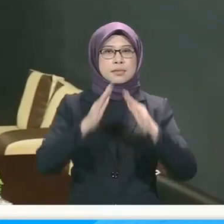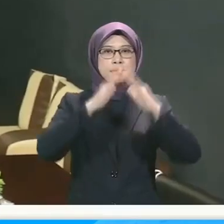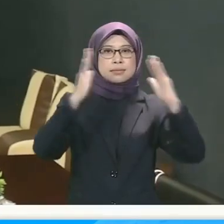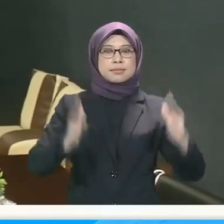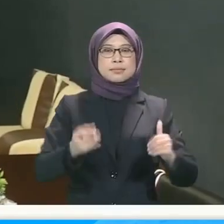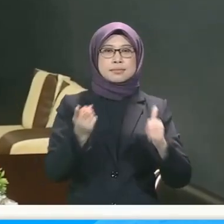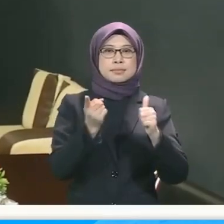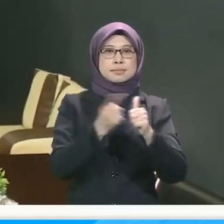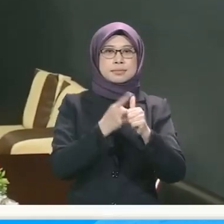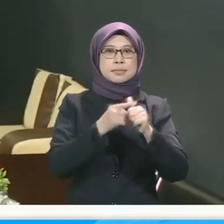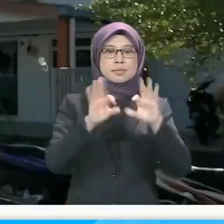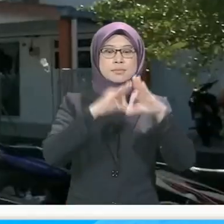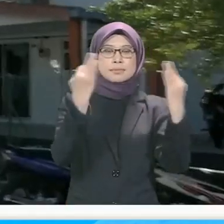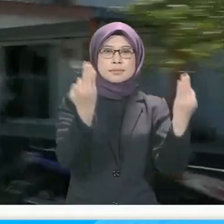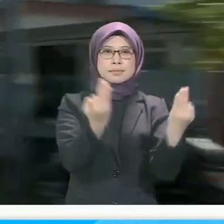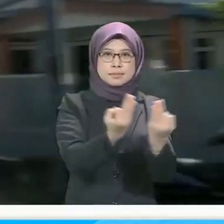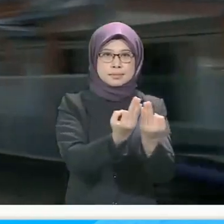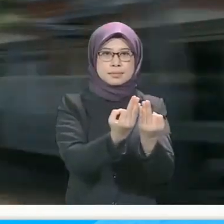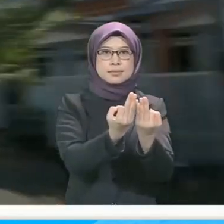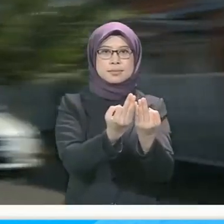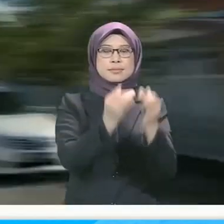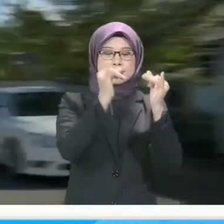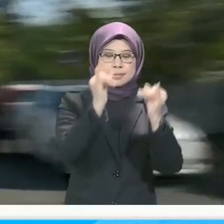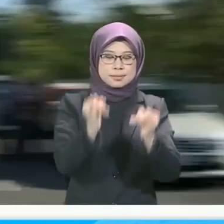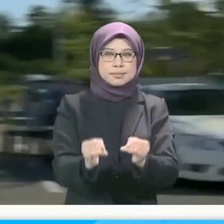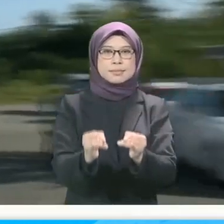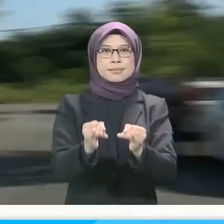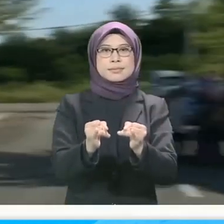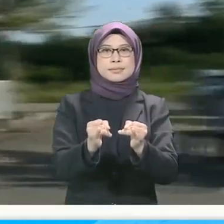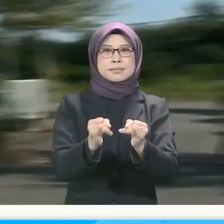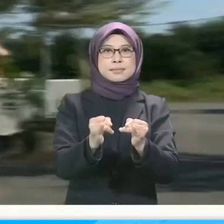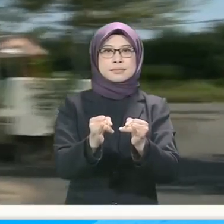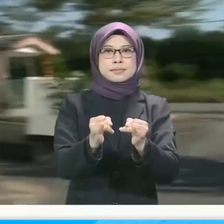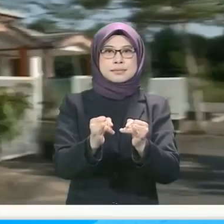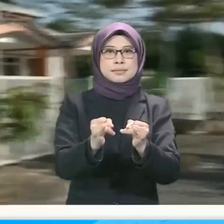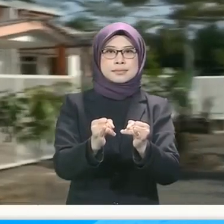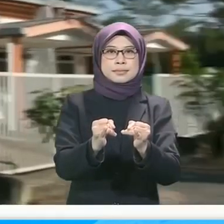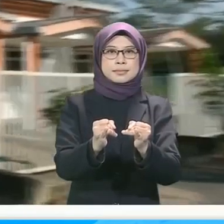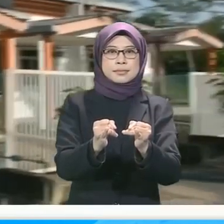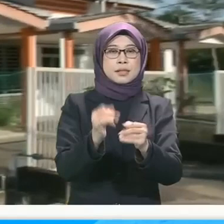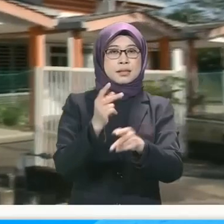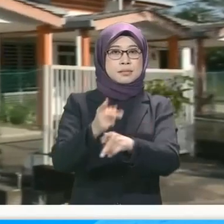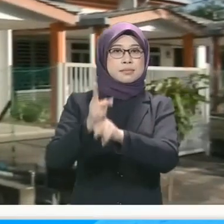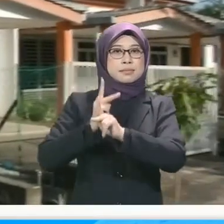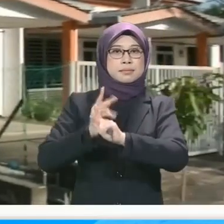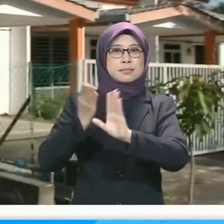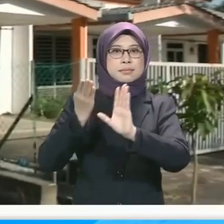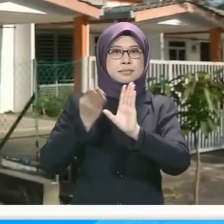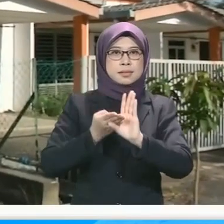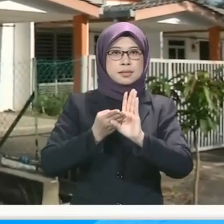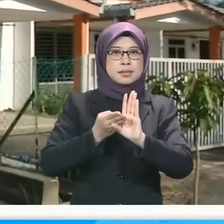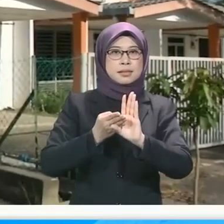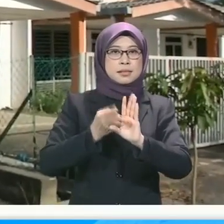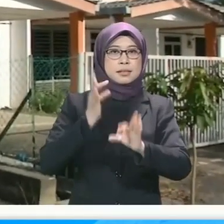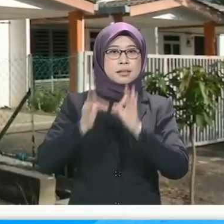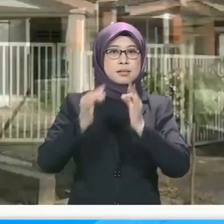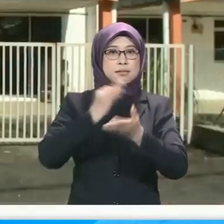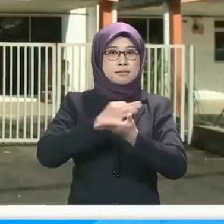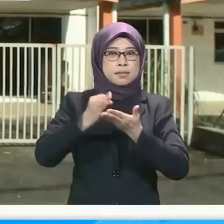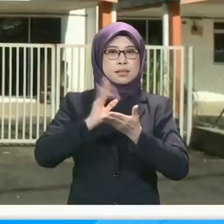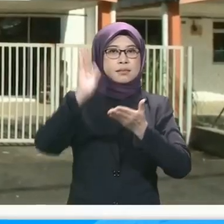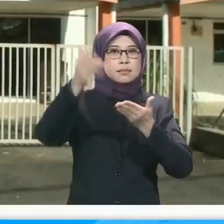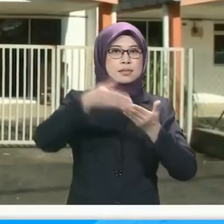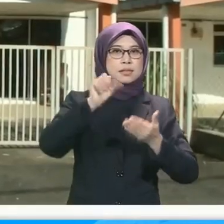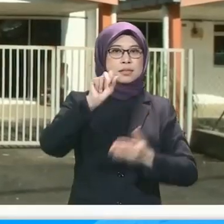bagi keluarga tersebut, bagi individu tersebut. Dan pinjaman bank, kalau tidak berjaya, kita akan